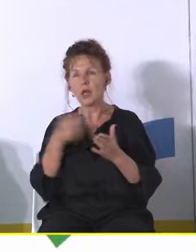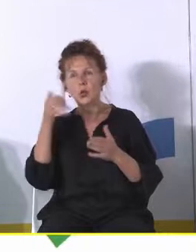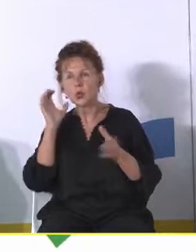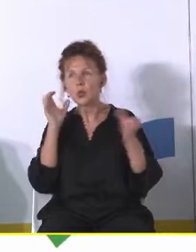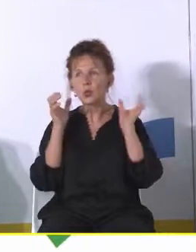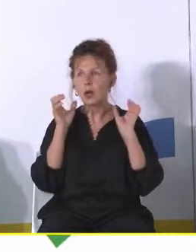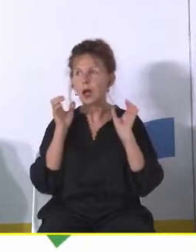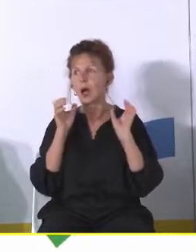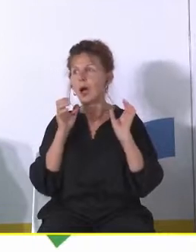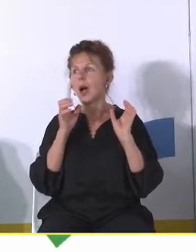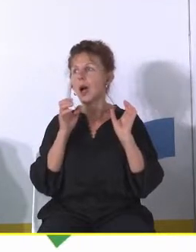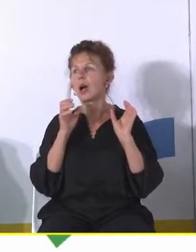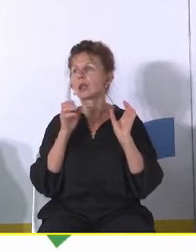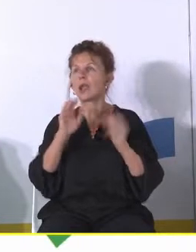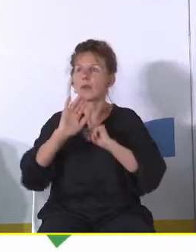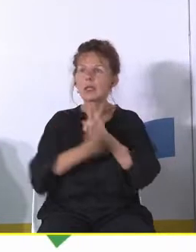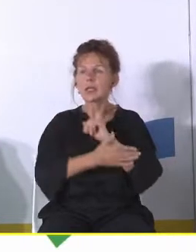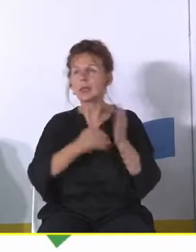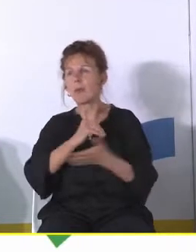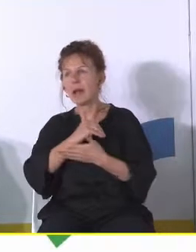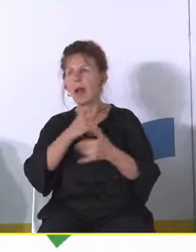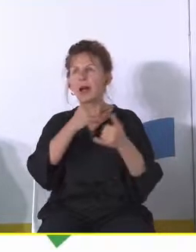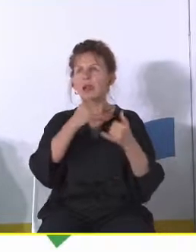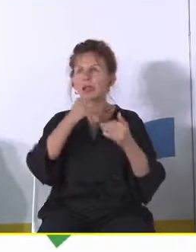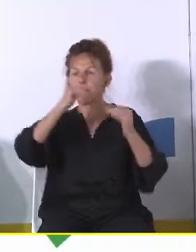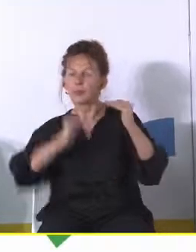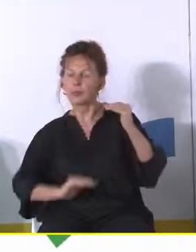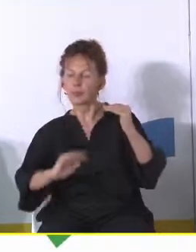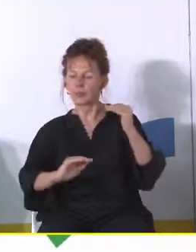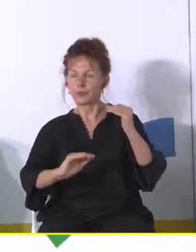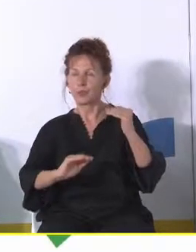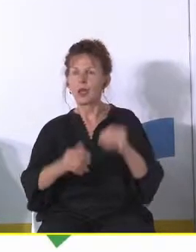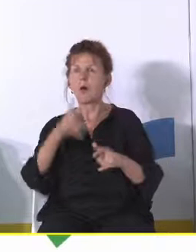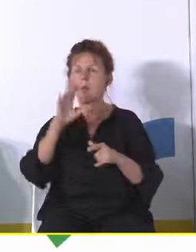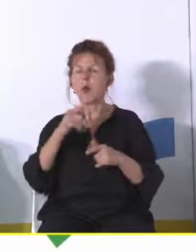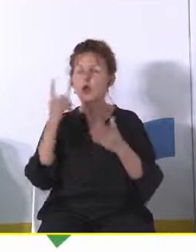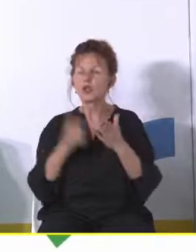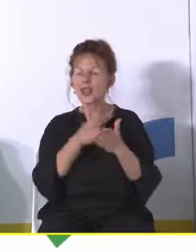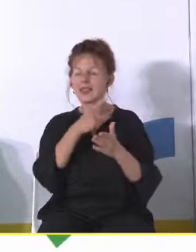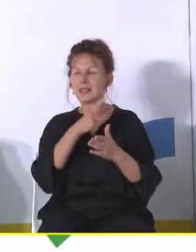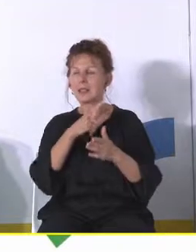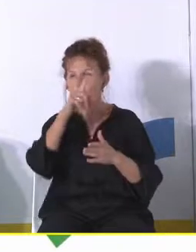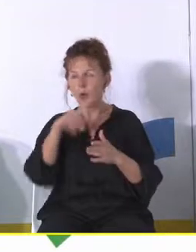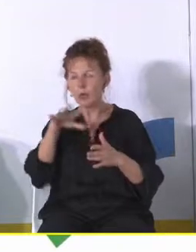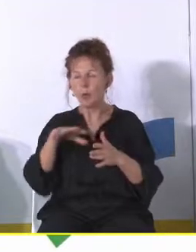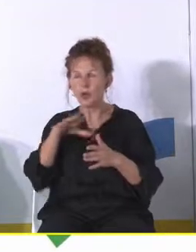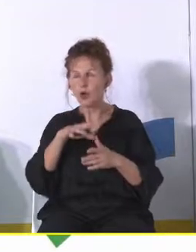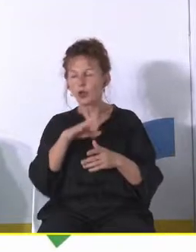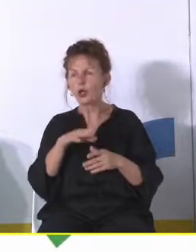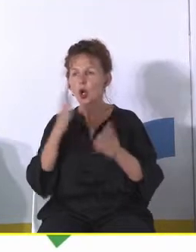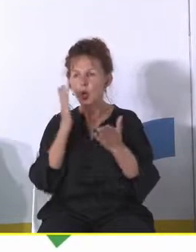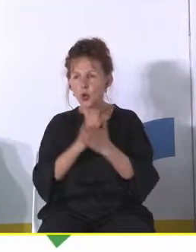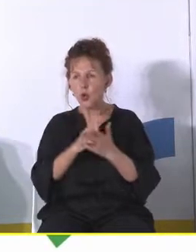słuchanie i wspieranie inicjatyw oddolnych bo często społeczności lokalne zwłaszcza te które już się